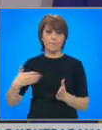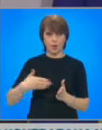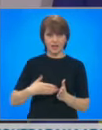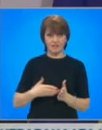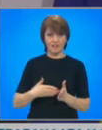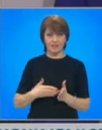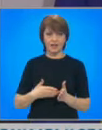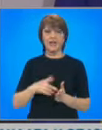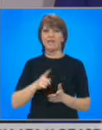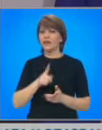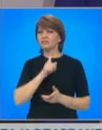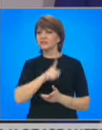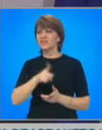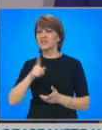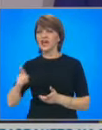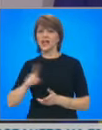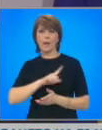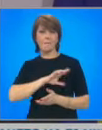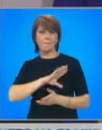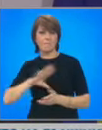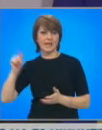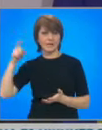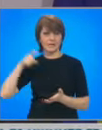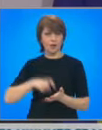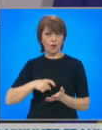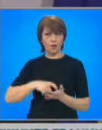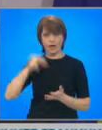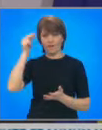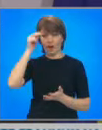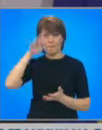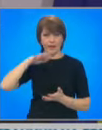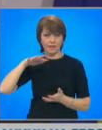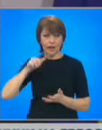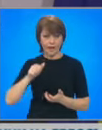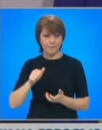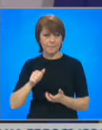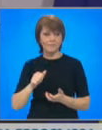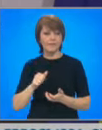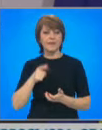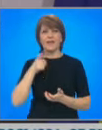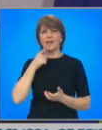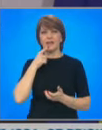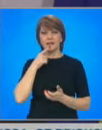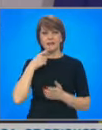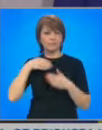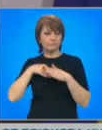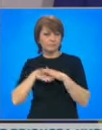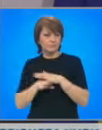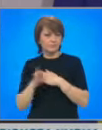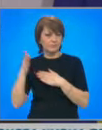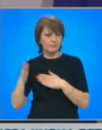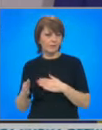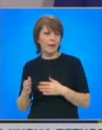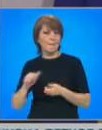на всякакви беззакония в страната и зад паравана борба